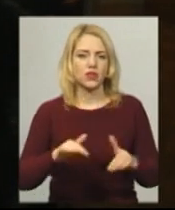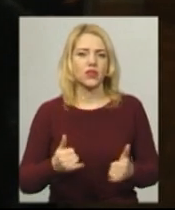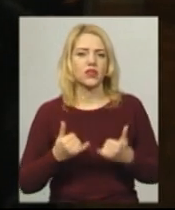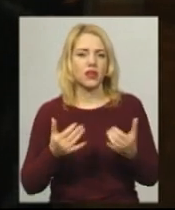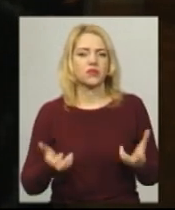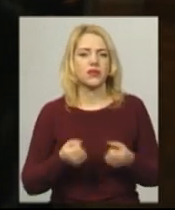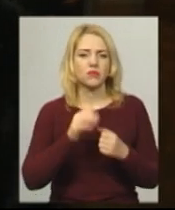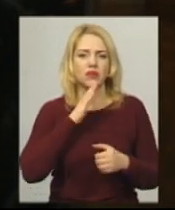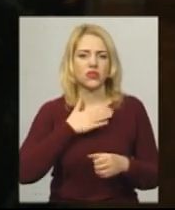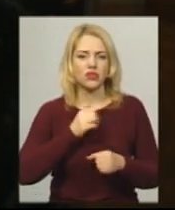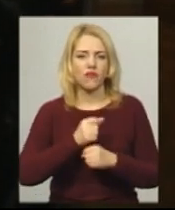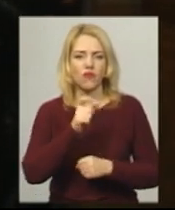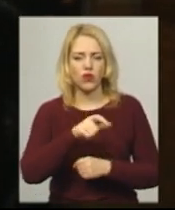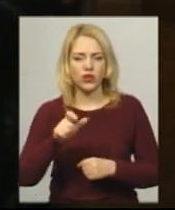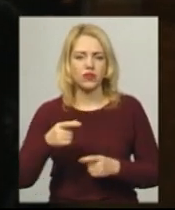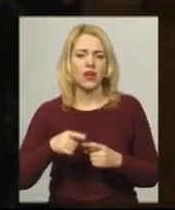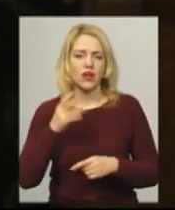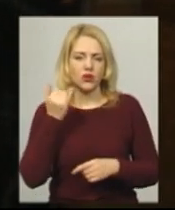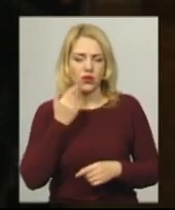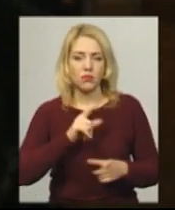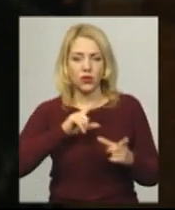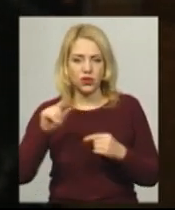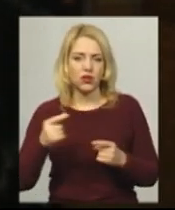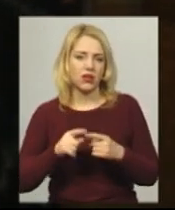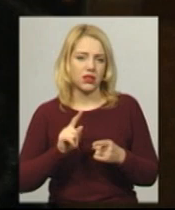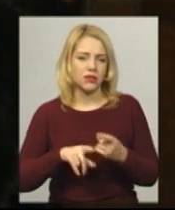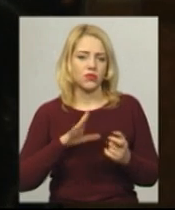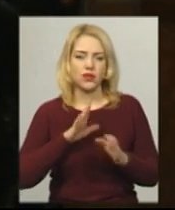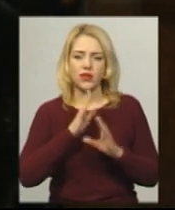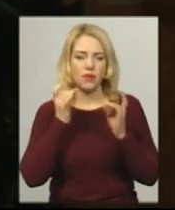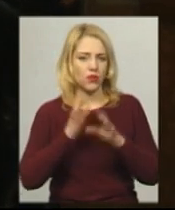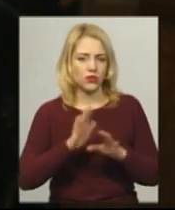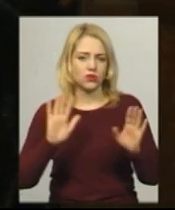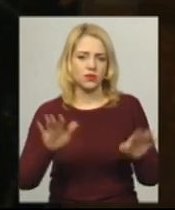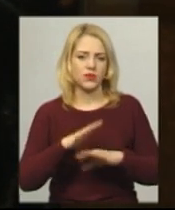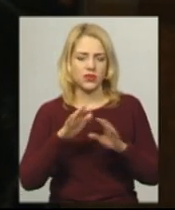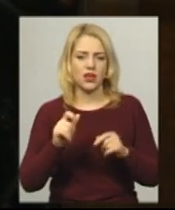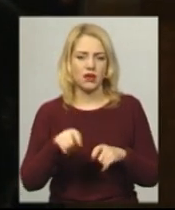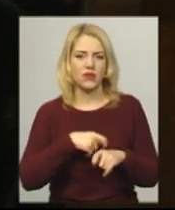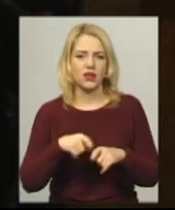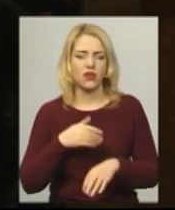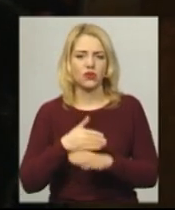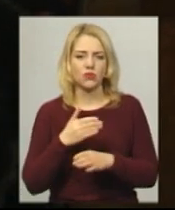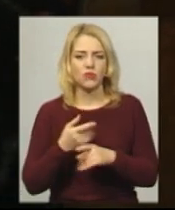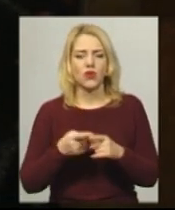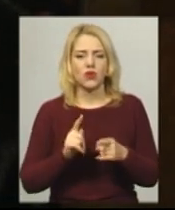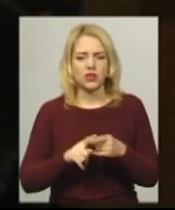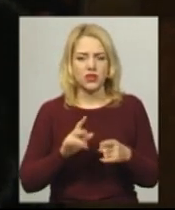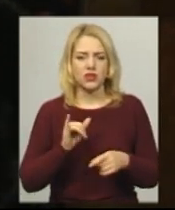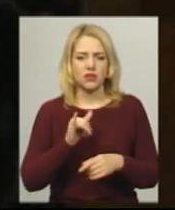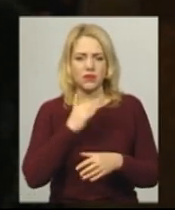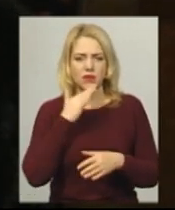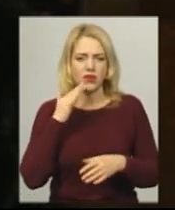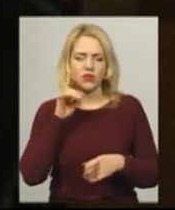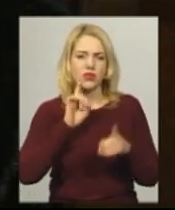воїнам. А коли ми вже вперше туди поїхали, то це, звісно, були не тільки пісні, а ще й матеріальна допомога. і сітки, і багато